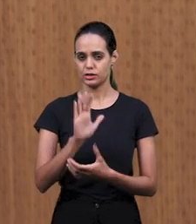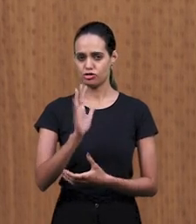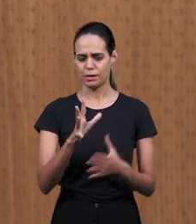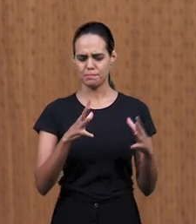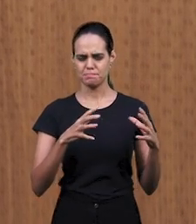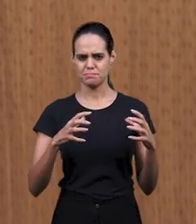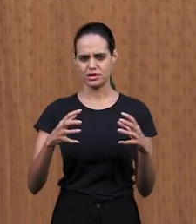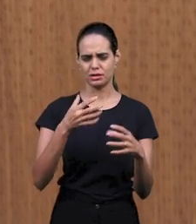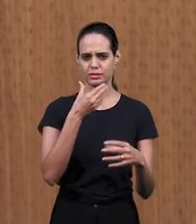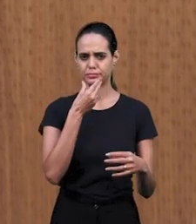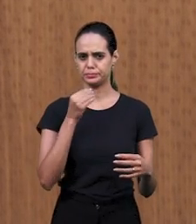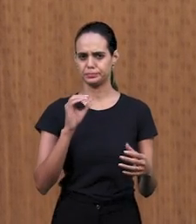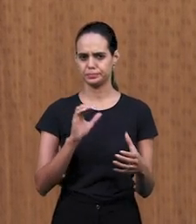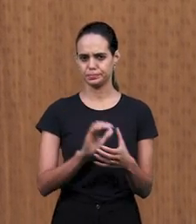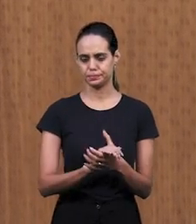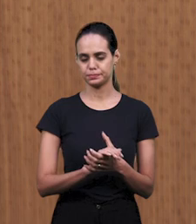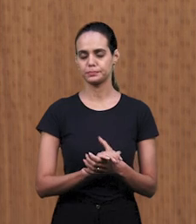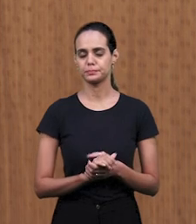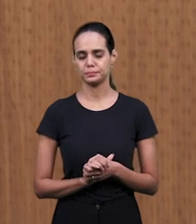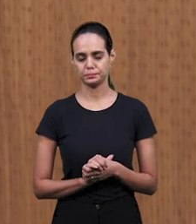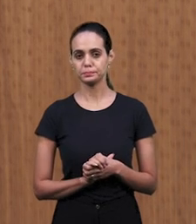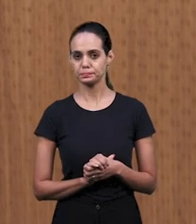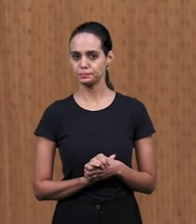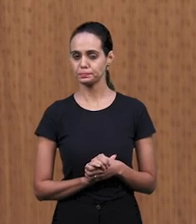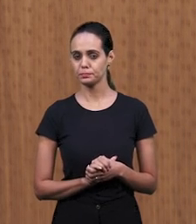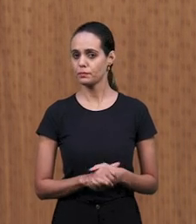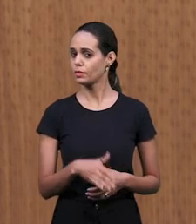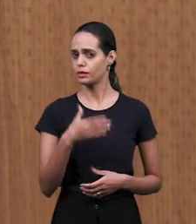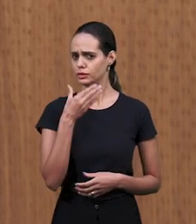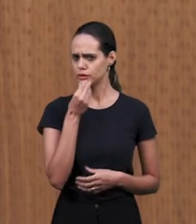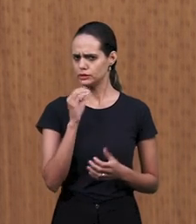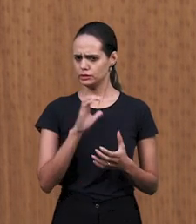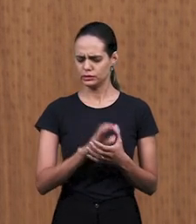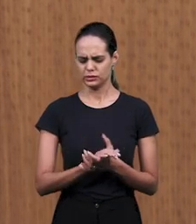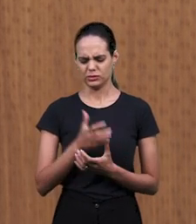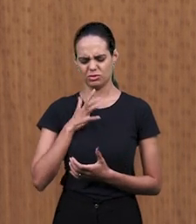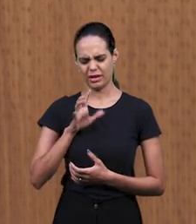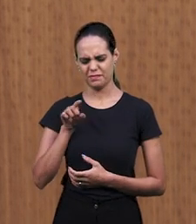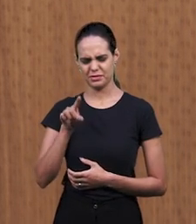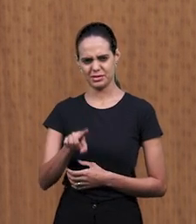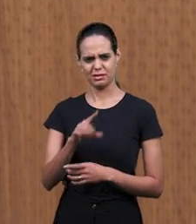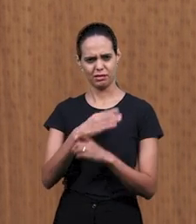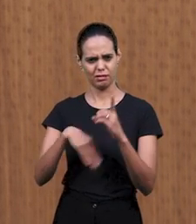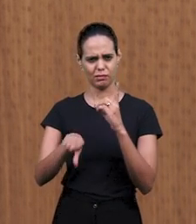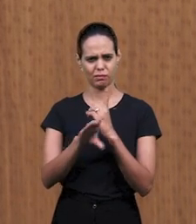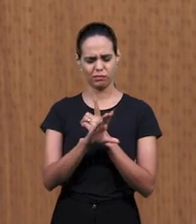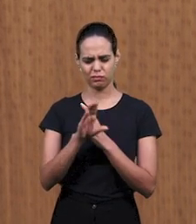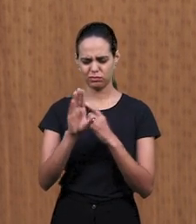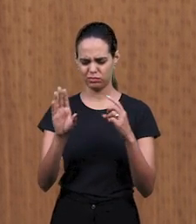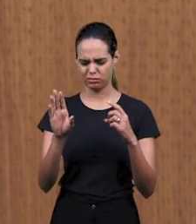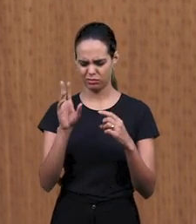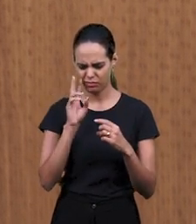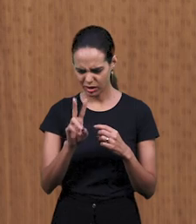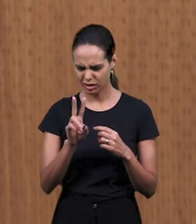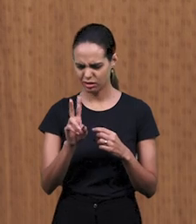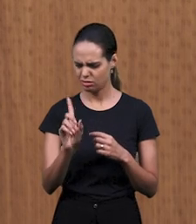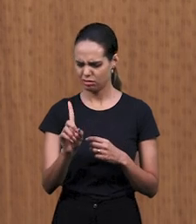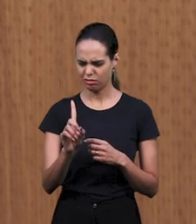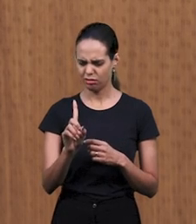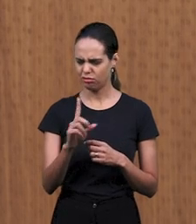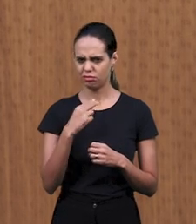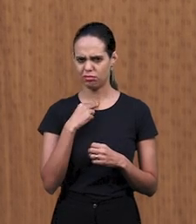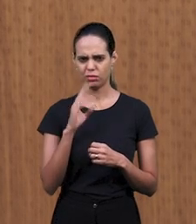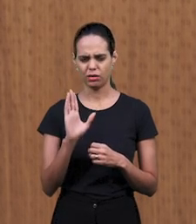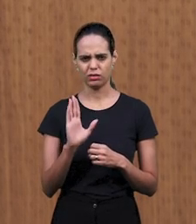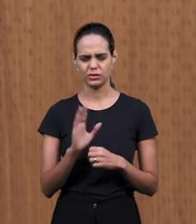ругается. И муж не хочет, чтобы она участвовала в этом богослужении. А ей подруга прислала